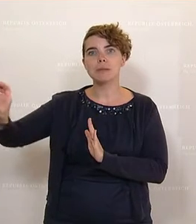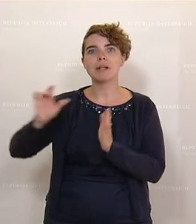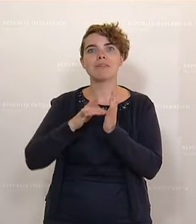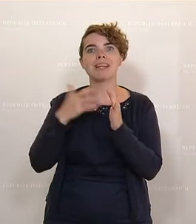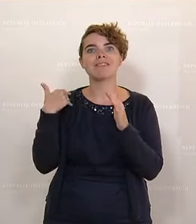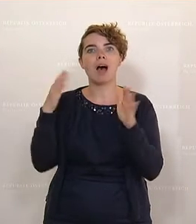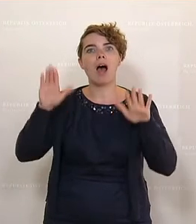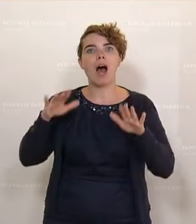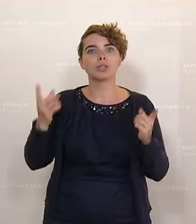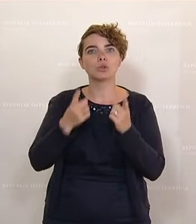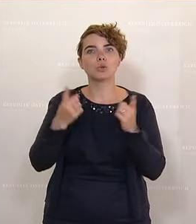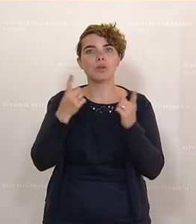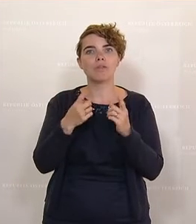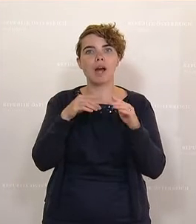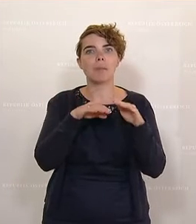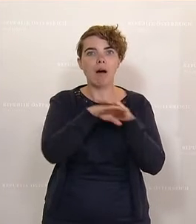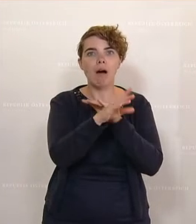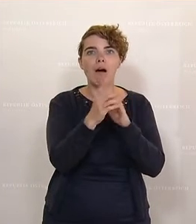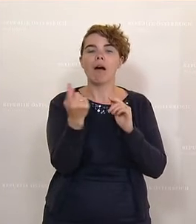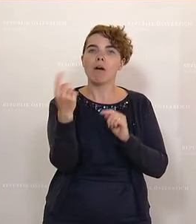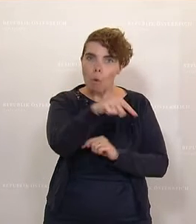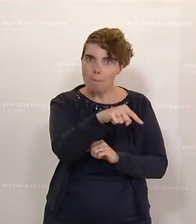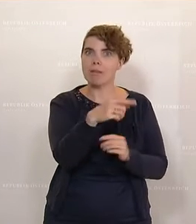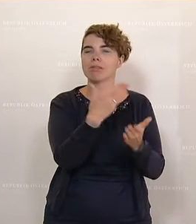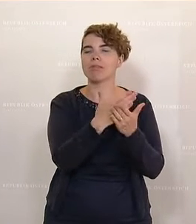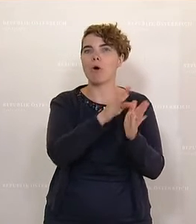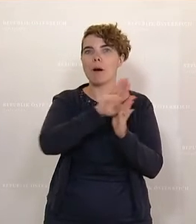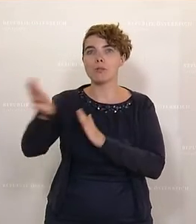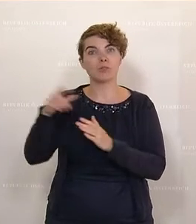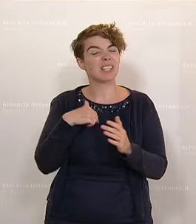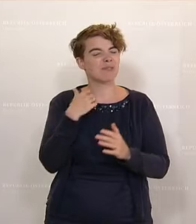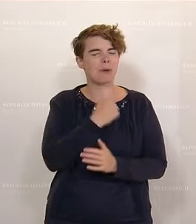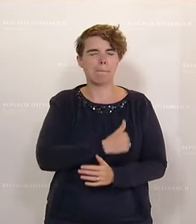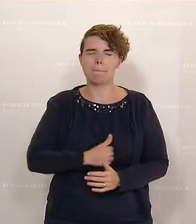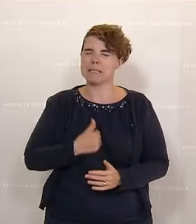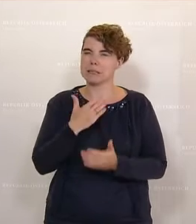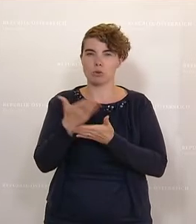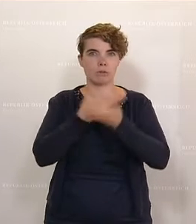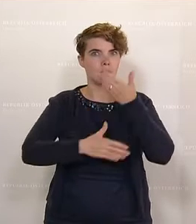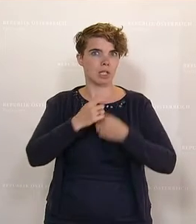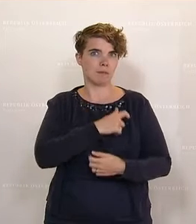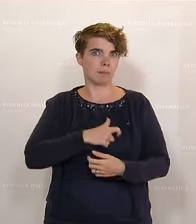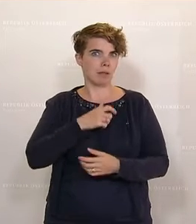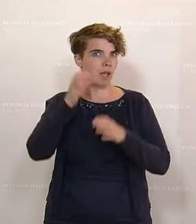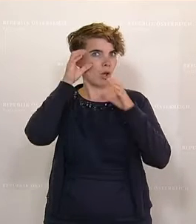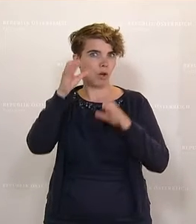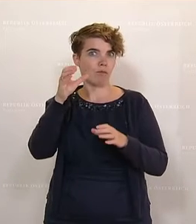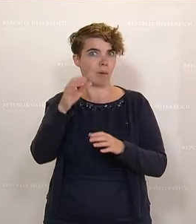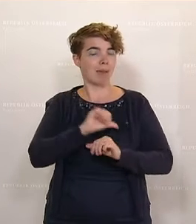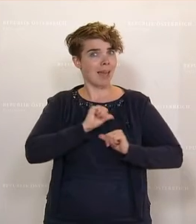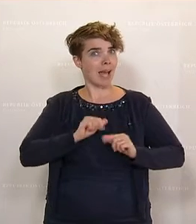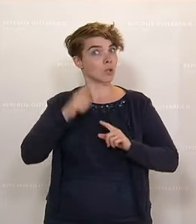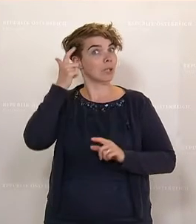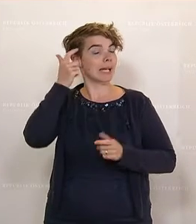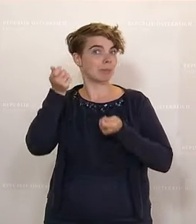Herz und Hirn vermisse ich hier und das von der vermeintlichen Wirtschaftspartei ÖVP umso mehr. So und in diesem Klima und in